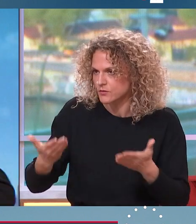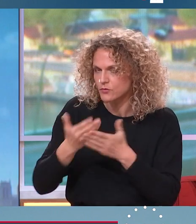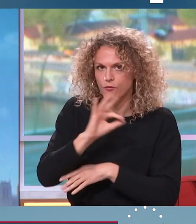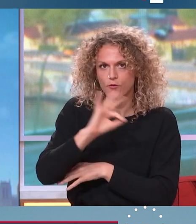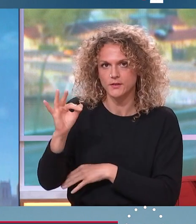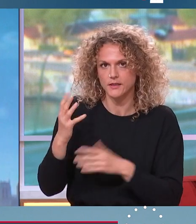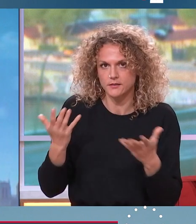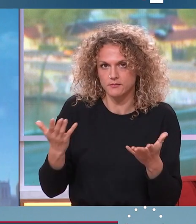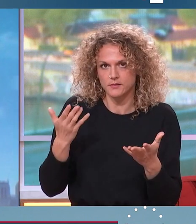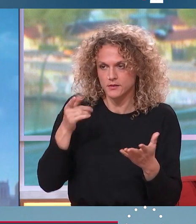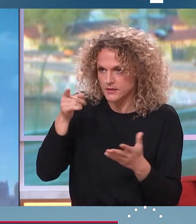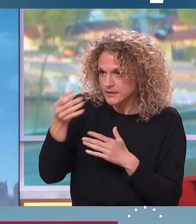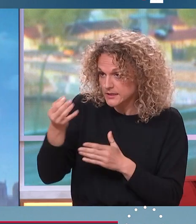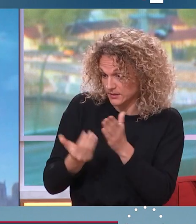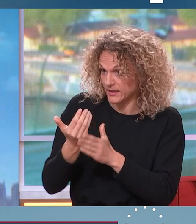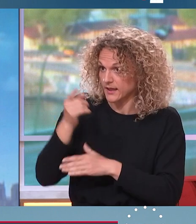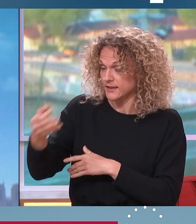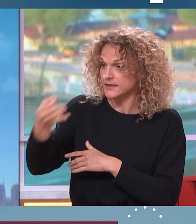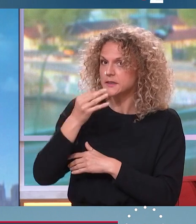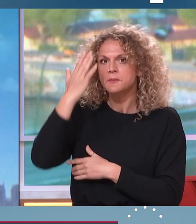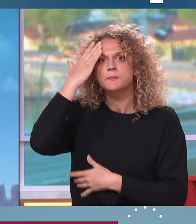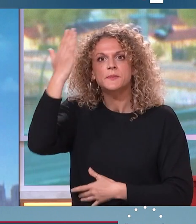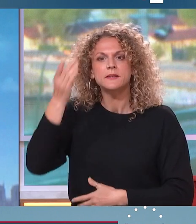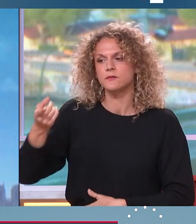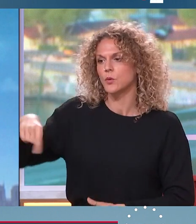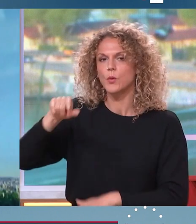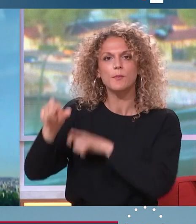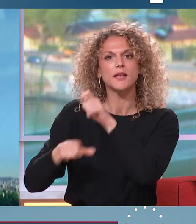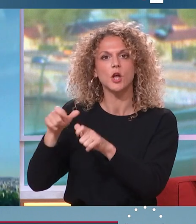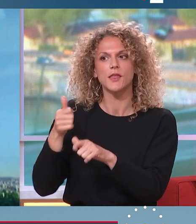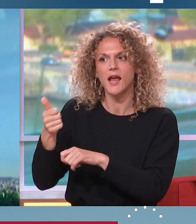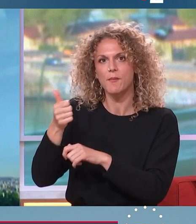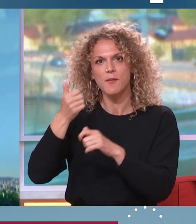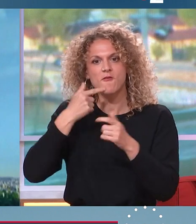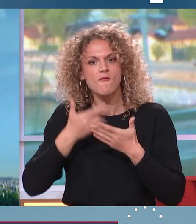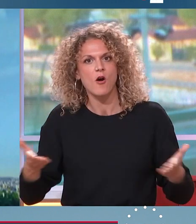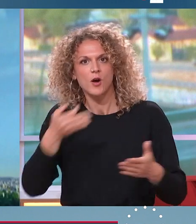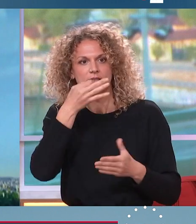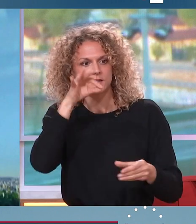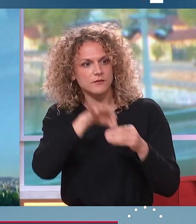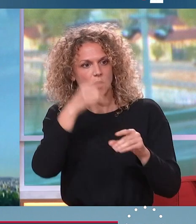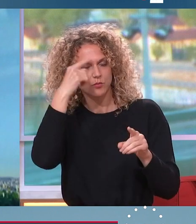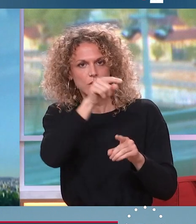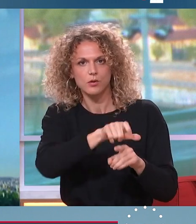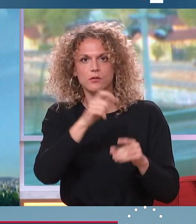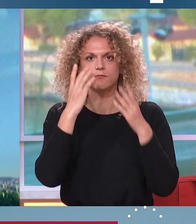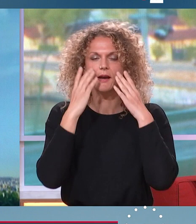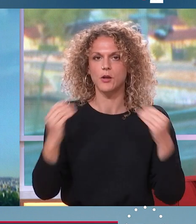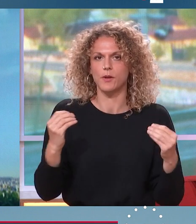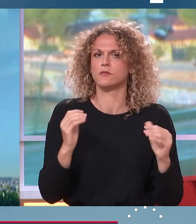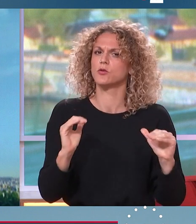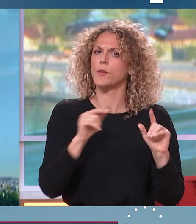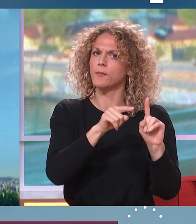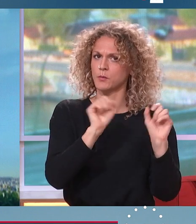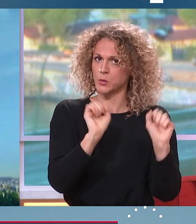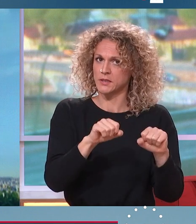justement, c'est vous qui le dites ce matin, si ces personnes disaient qu'elles allaient voter Marine Le Pen, qui après tout est en mesure peut-être de